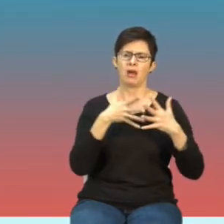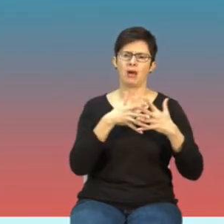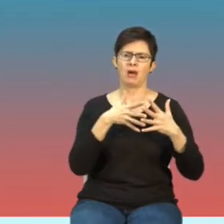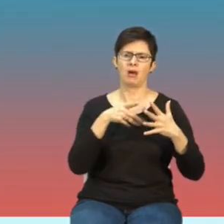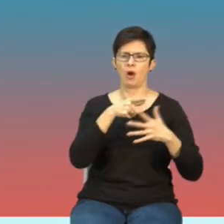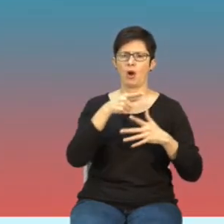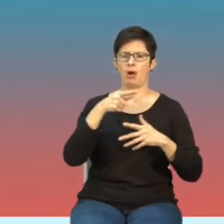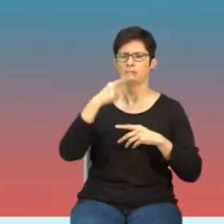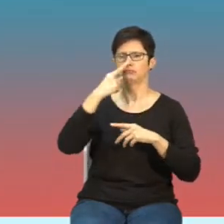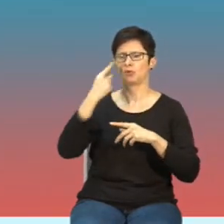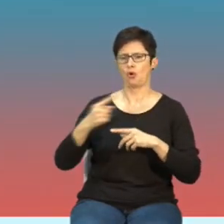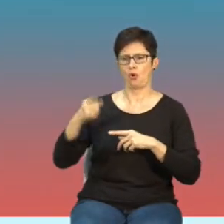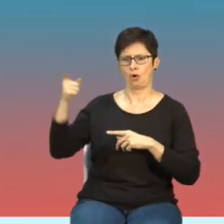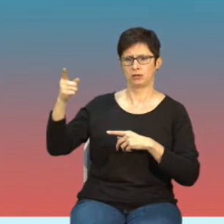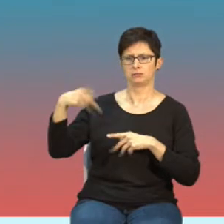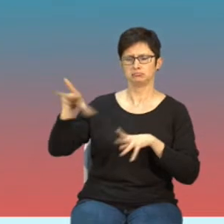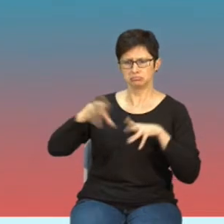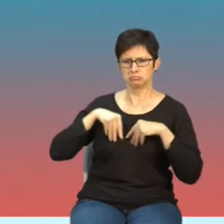rosyjskie,